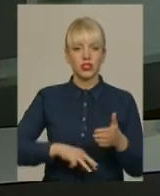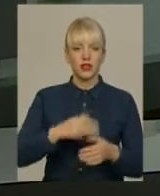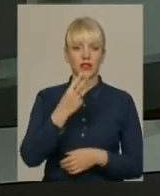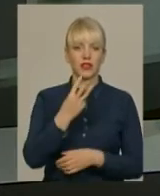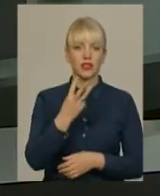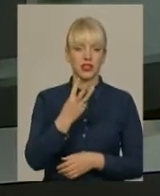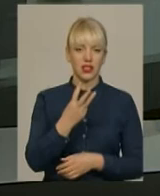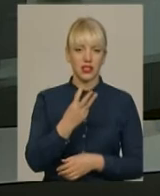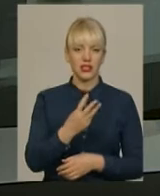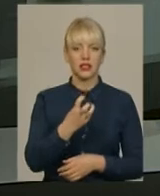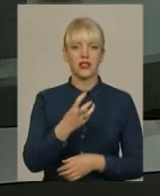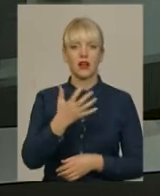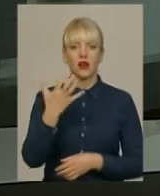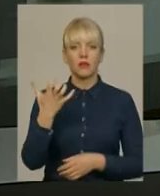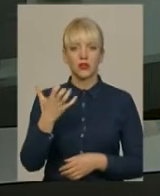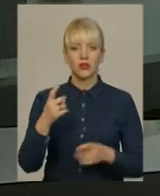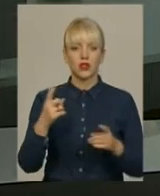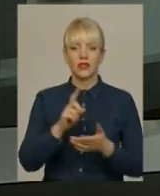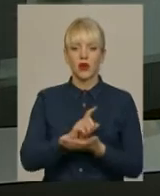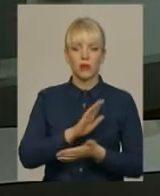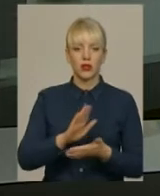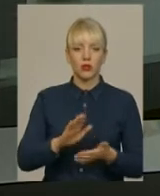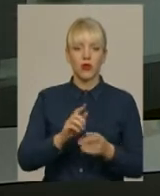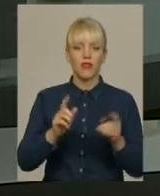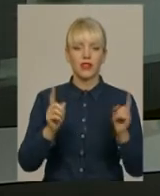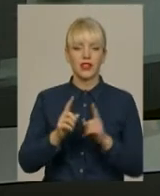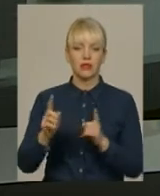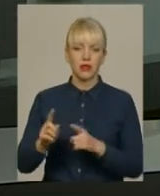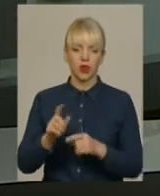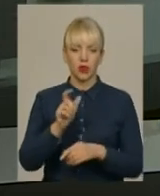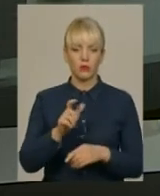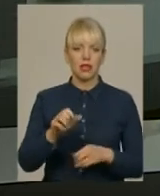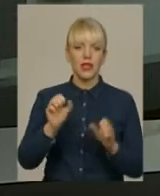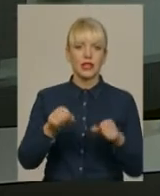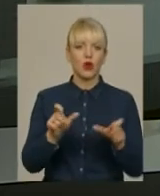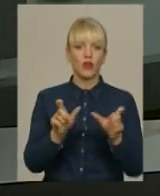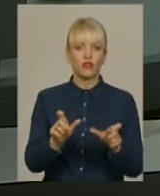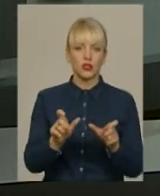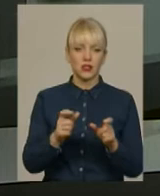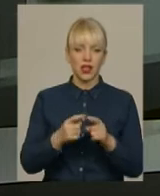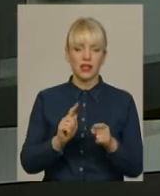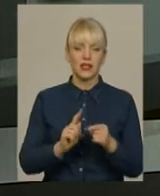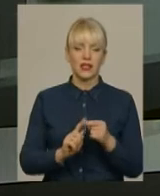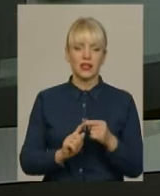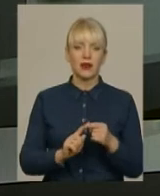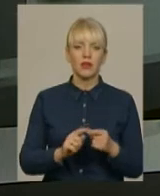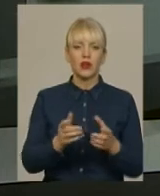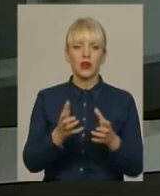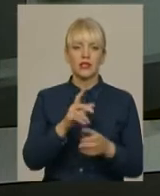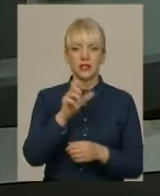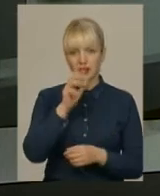сотень неоподатковуваних мінімумів доходів громадян з конфіскацією отриманих виплат від роботи за сумісництвом.